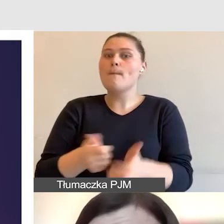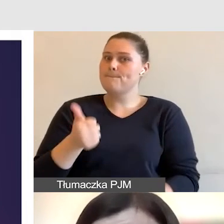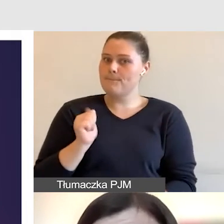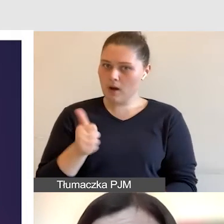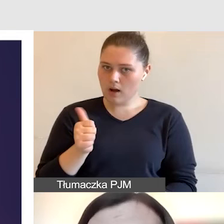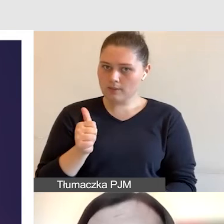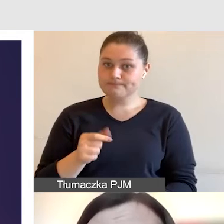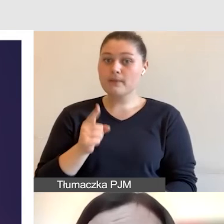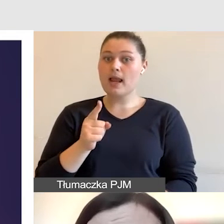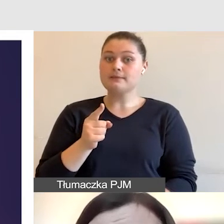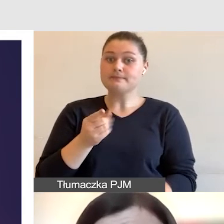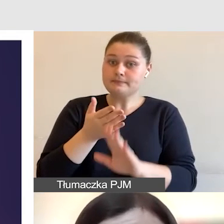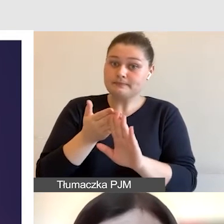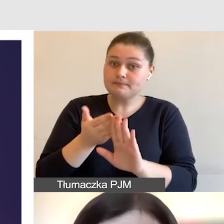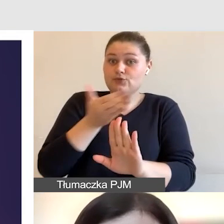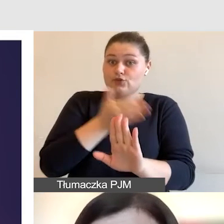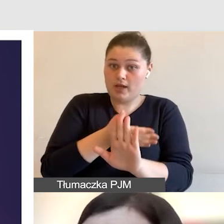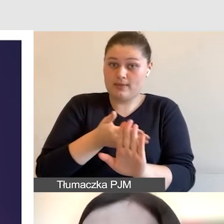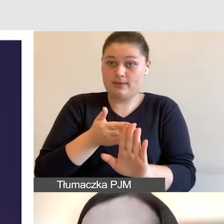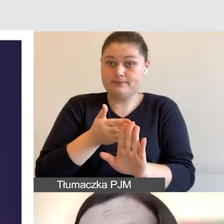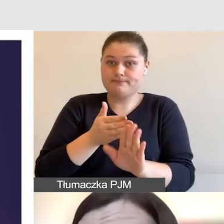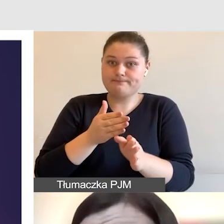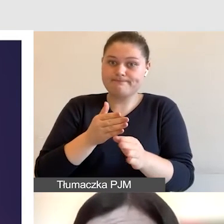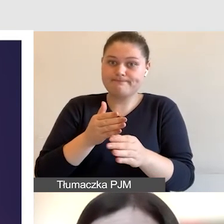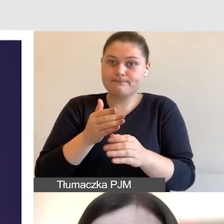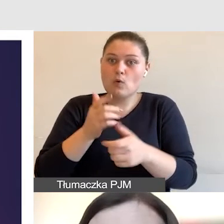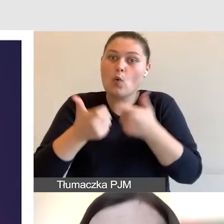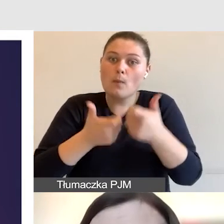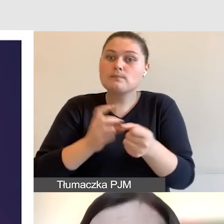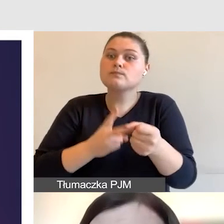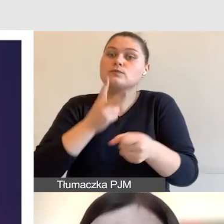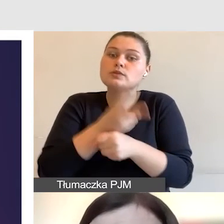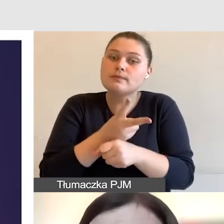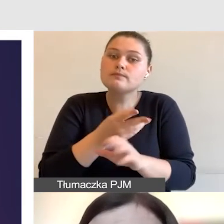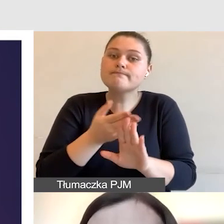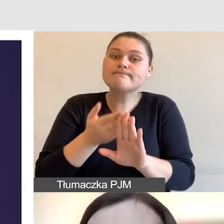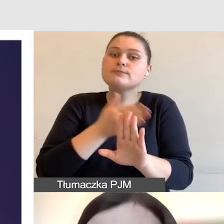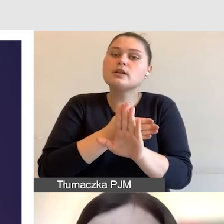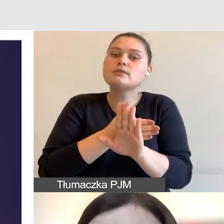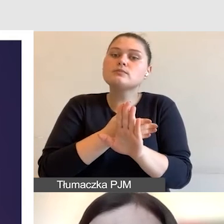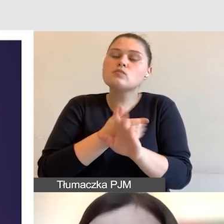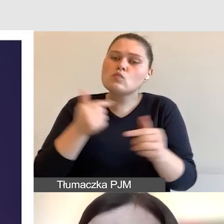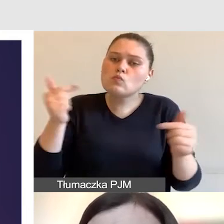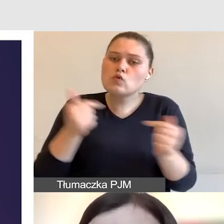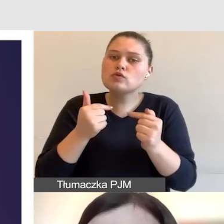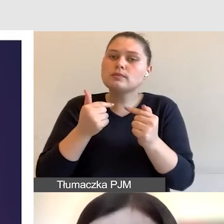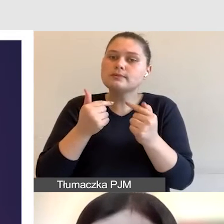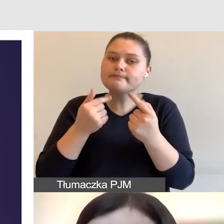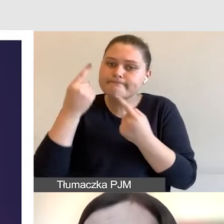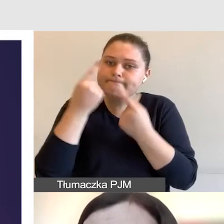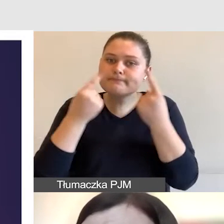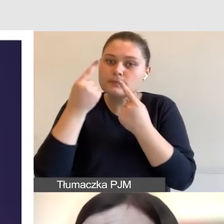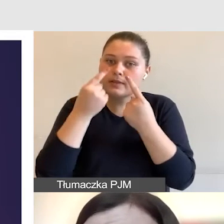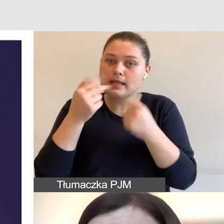przejdę do usług, musimy przy każdym wykładzie i prezentacji online zadbać o stanowisko